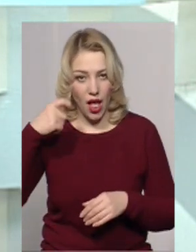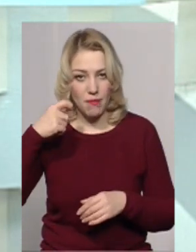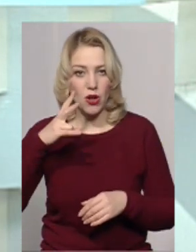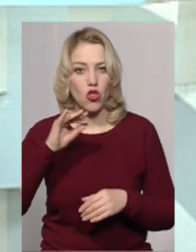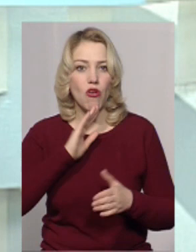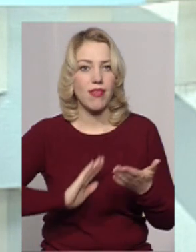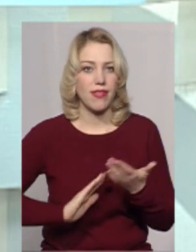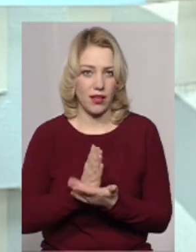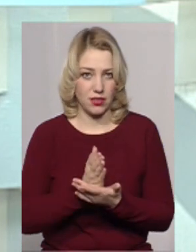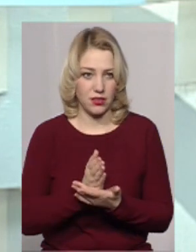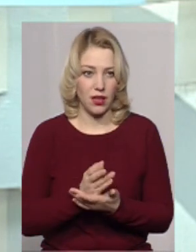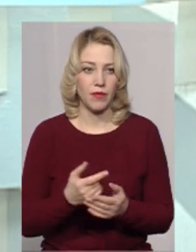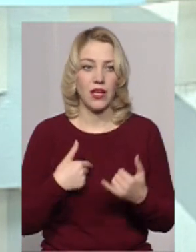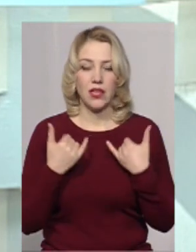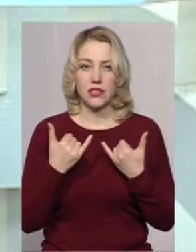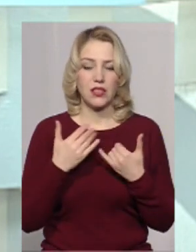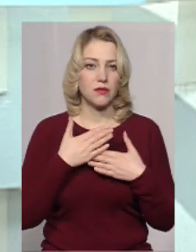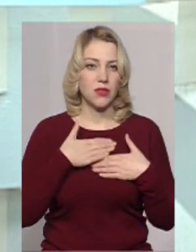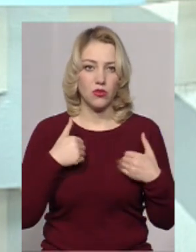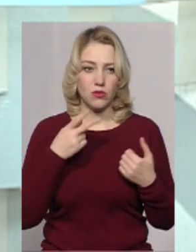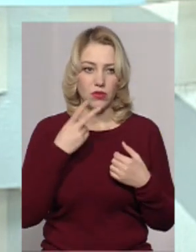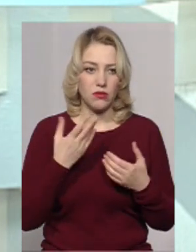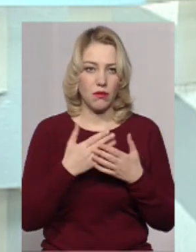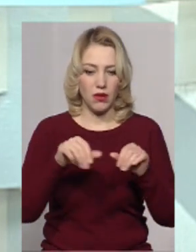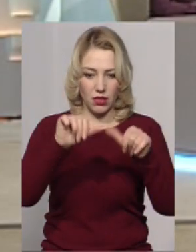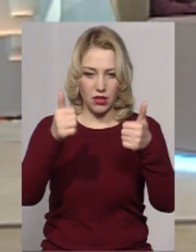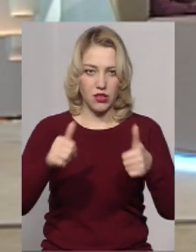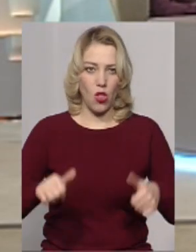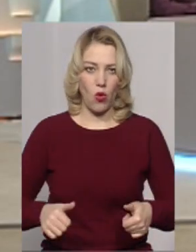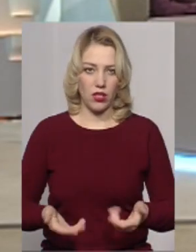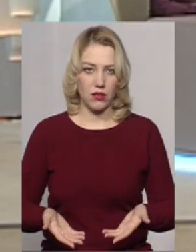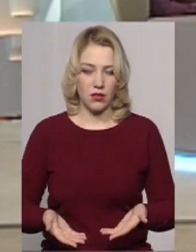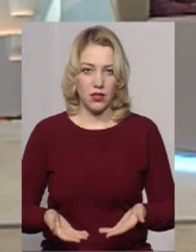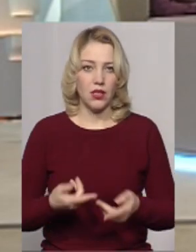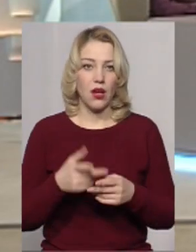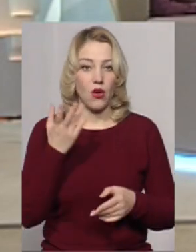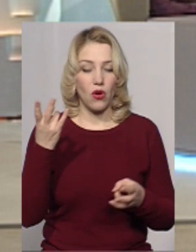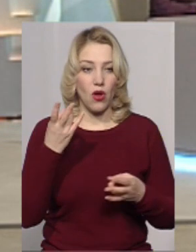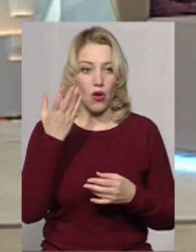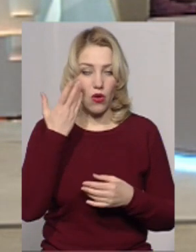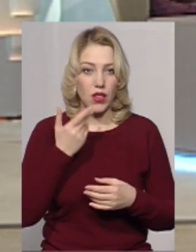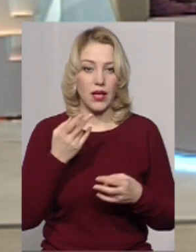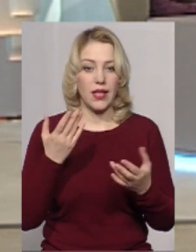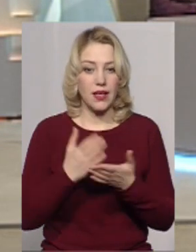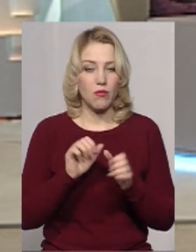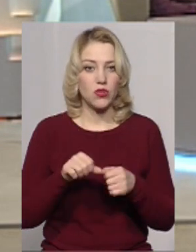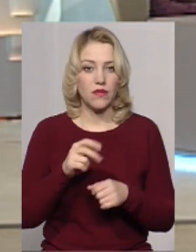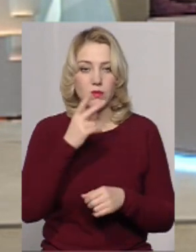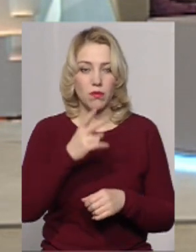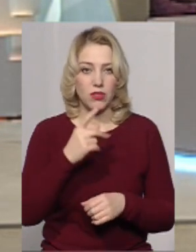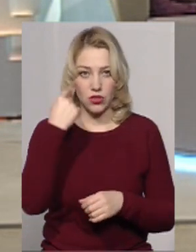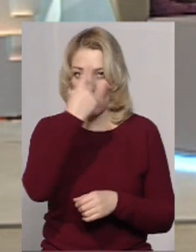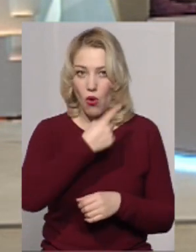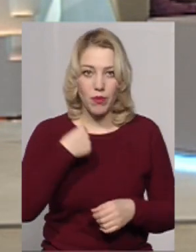Тобто, ми не хочемо вже, наразі вже не суттєво бачити силует, коли вже можна бачити її обличчя, і можна бачити безпосередньо ту